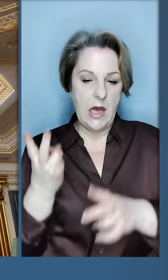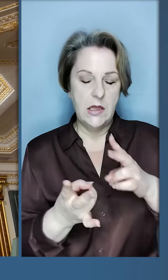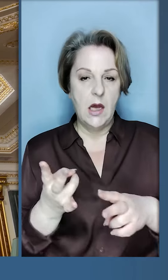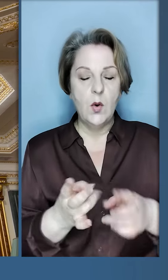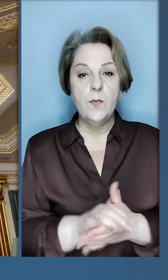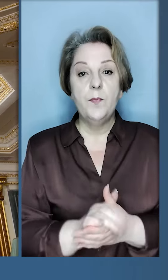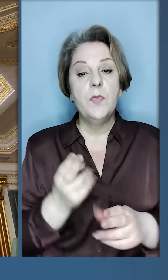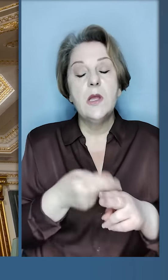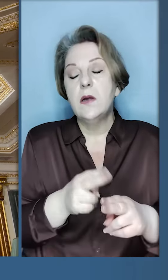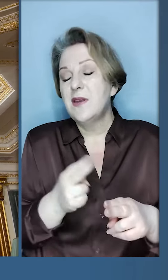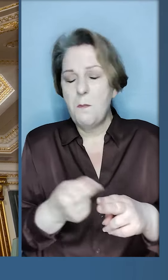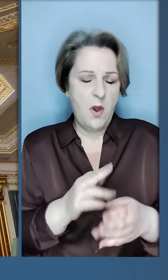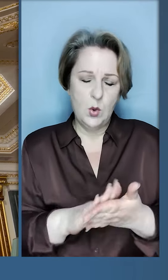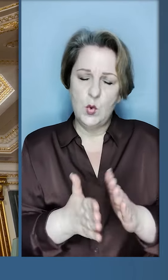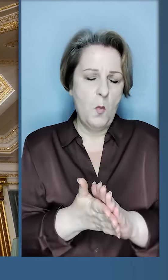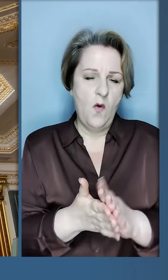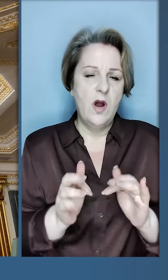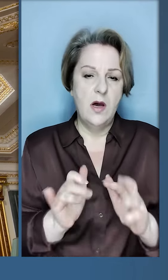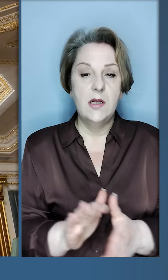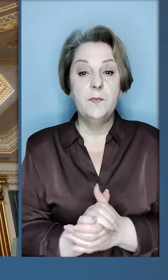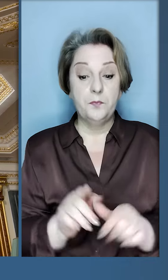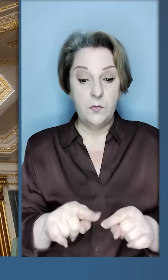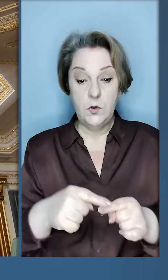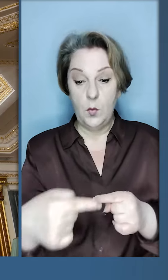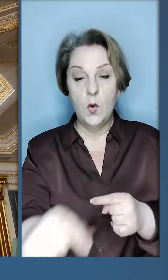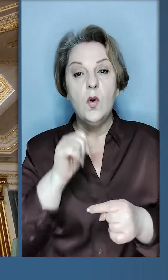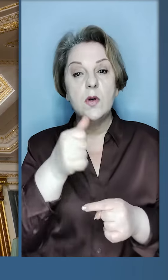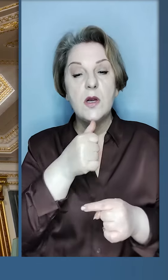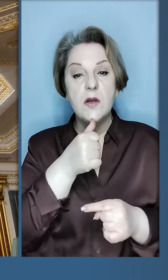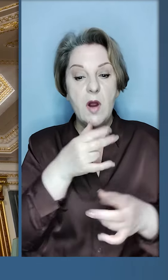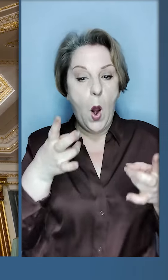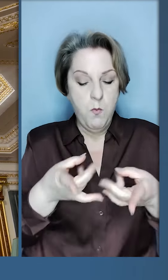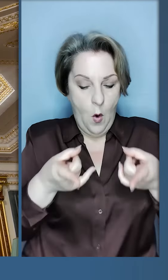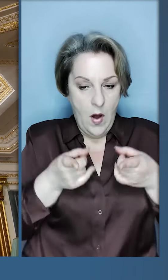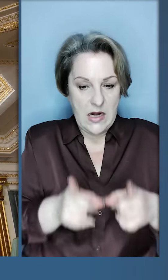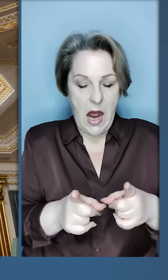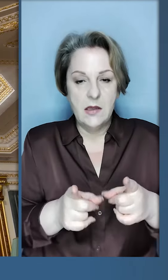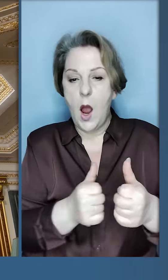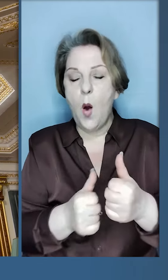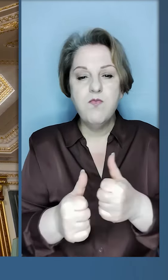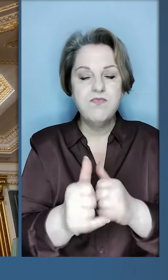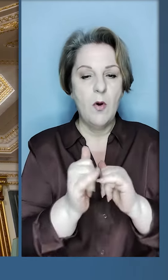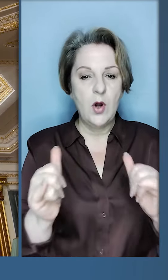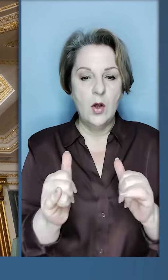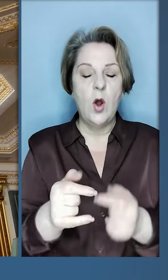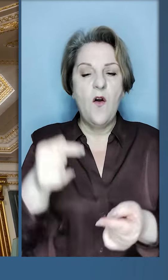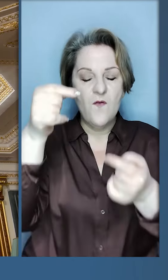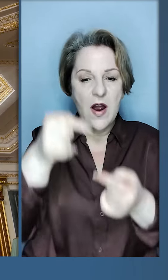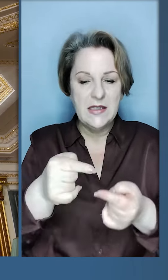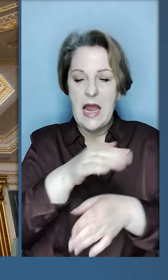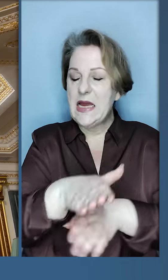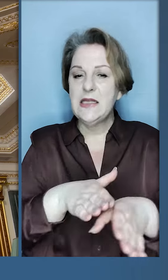російського терору. Це безумовна річ. І в цьому році потрібен реальний прогрес щодо